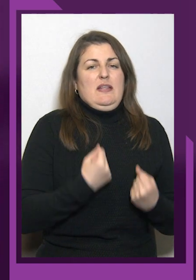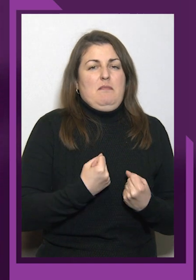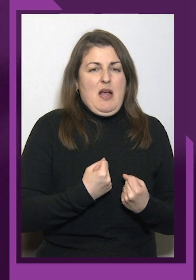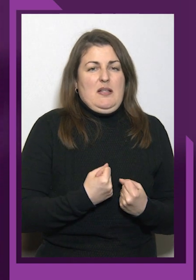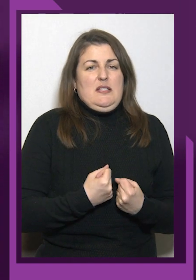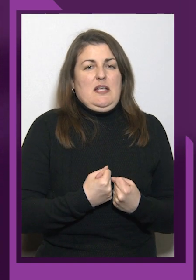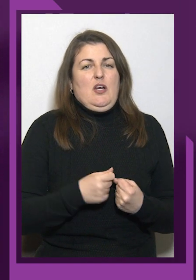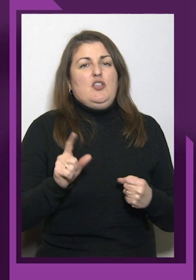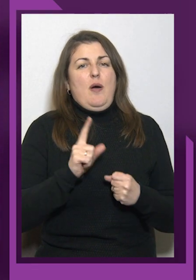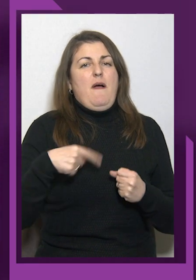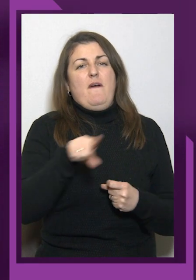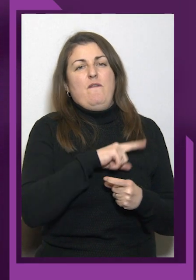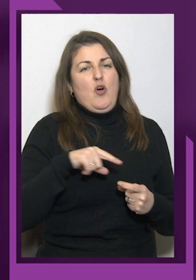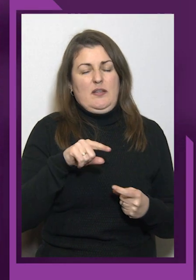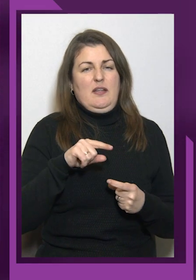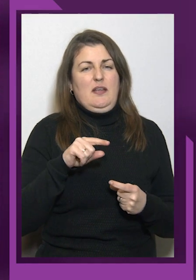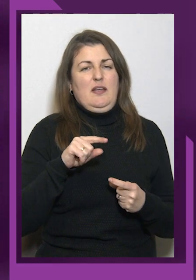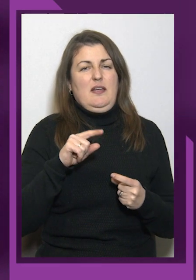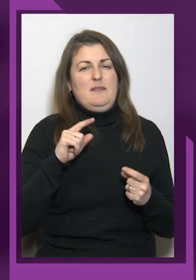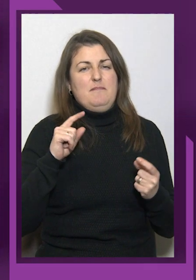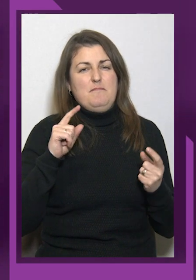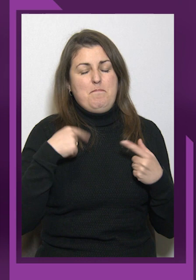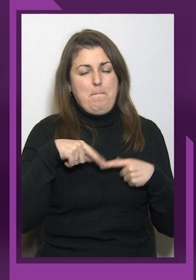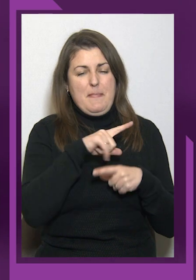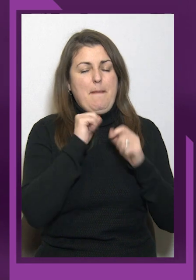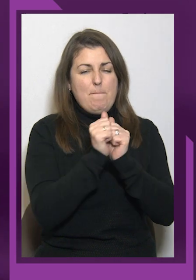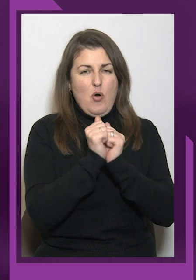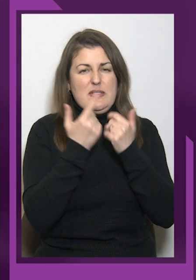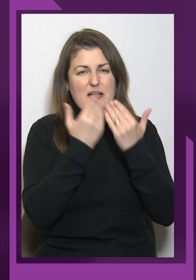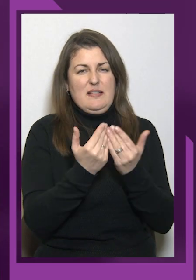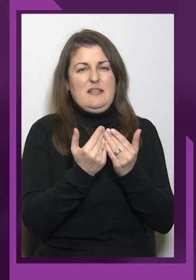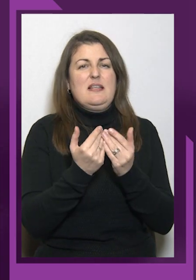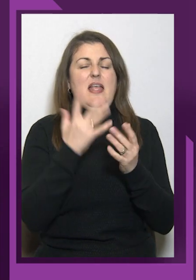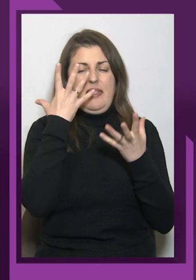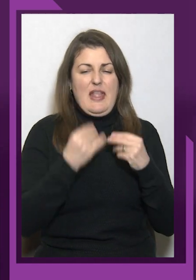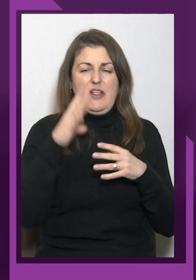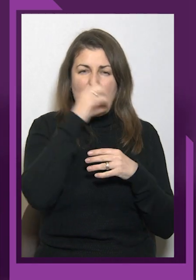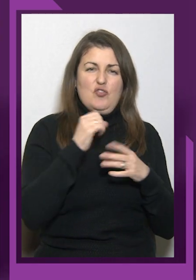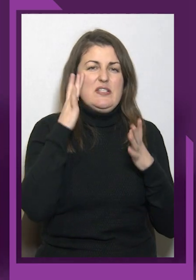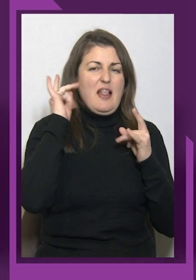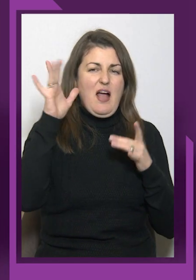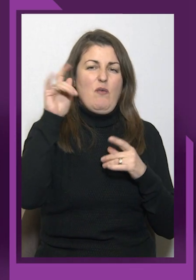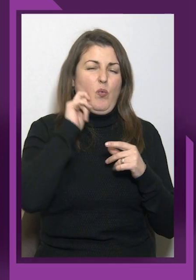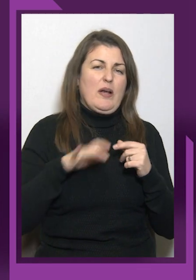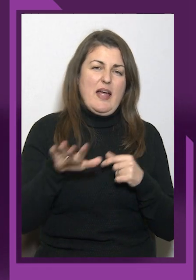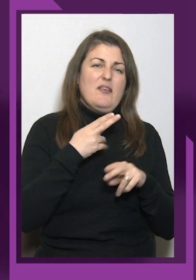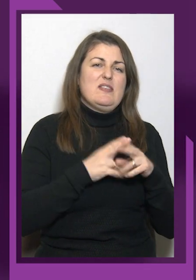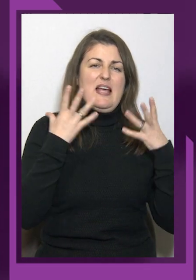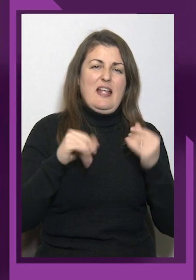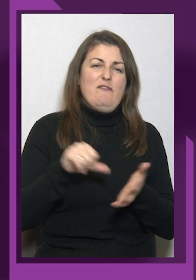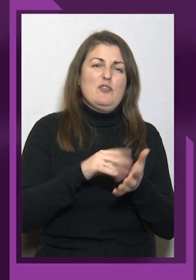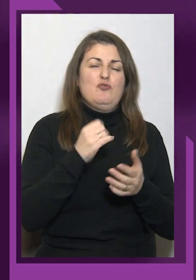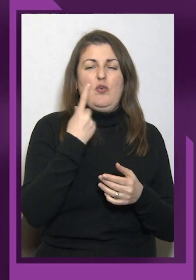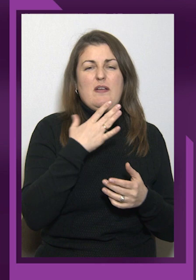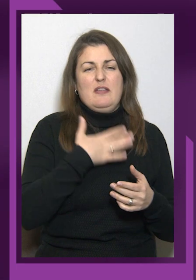молимося за них. День і ніч, слава Україні. В цей день виступав ще один наш спортсмен. В категорії до 107 кг